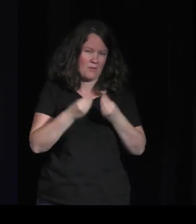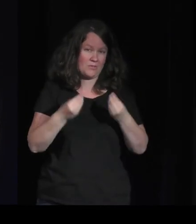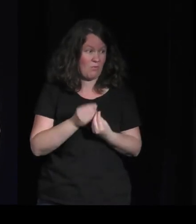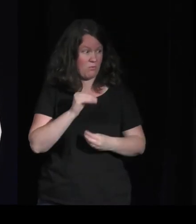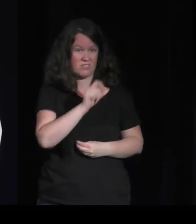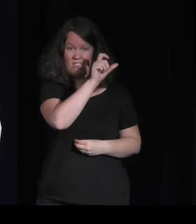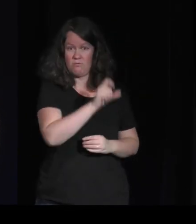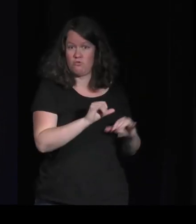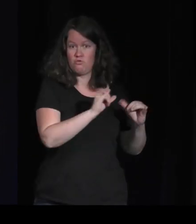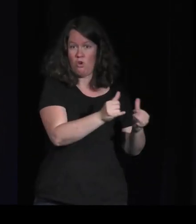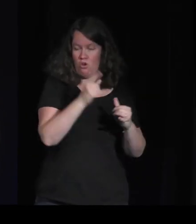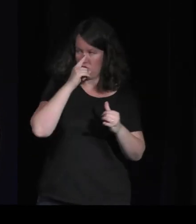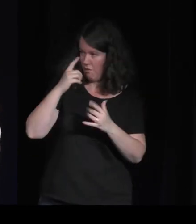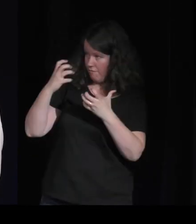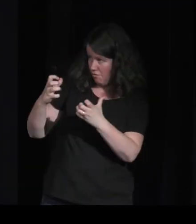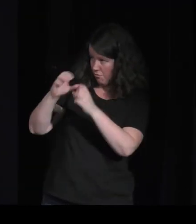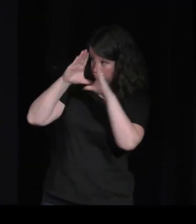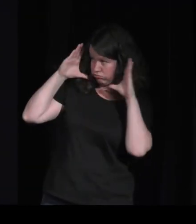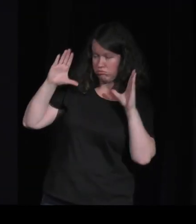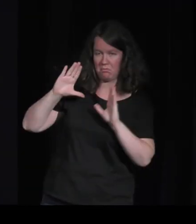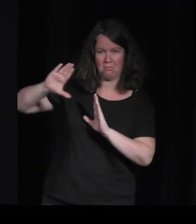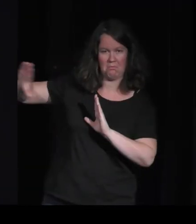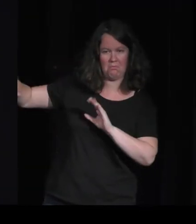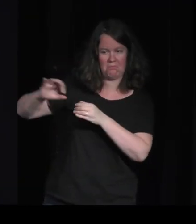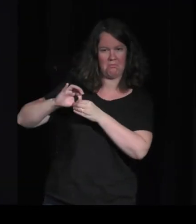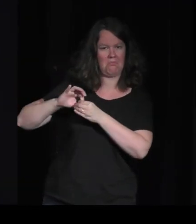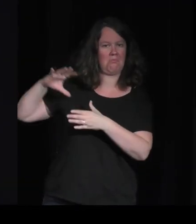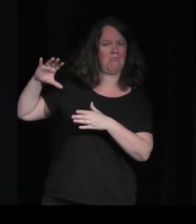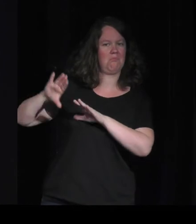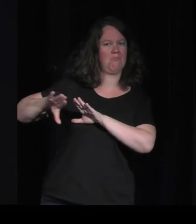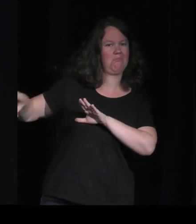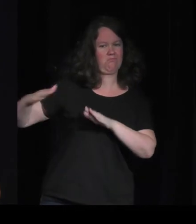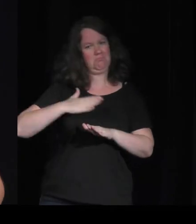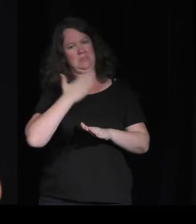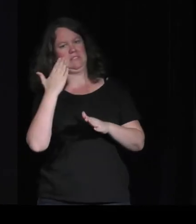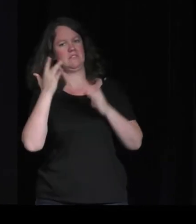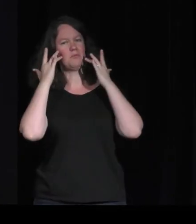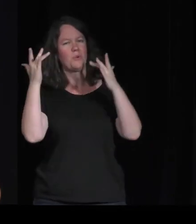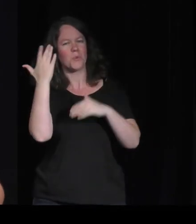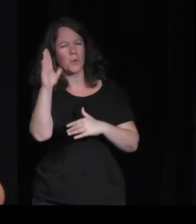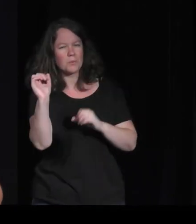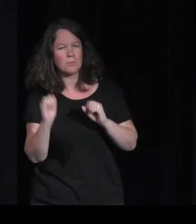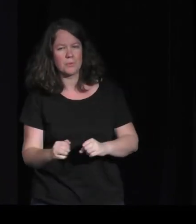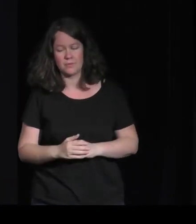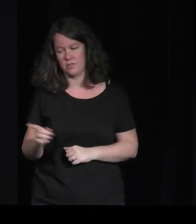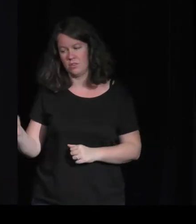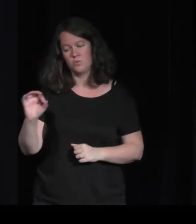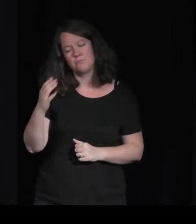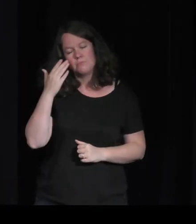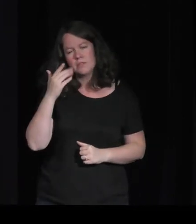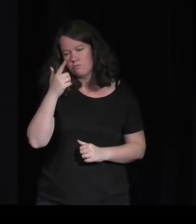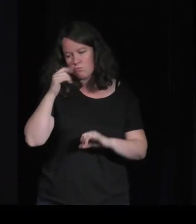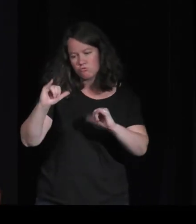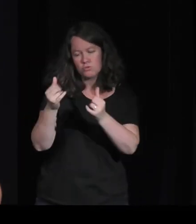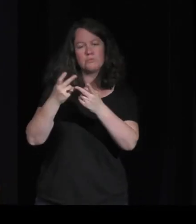Ils prennent leur liberté avec le jeu. Oui, complètement. Quand je dis ça, c'est quand on regarde la production mainstream. Ce qu'on voit justement,